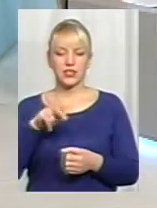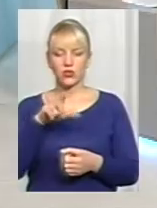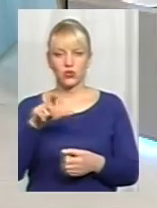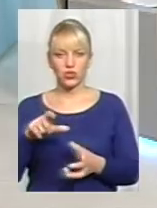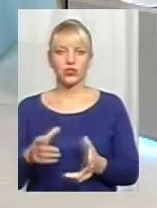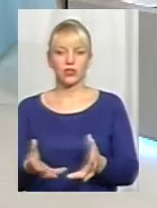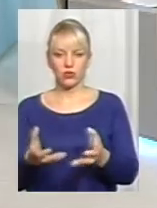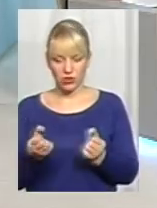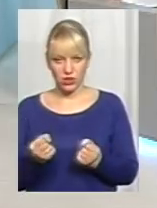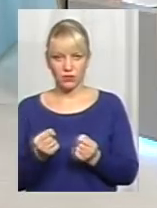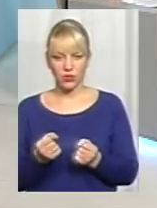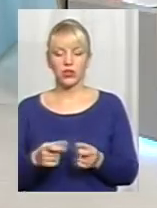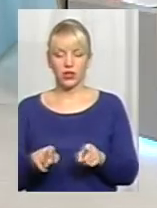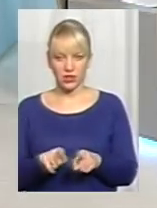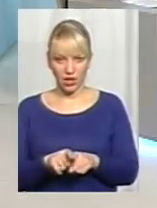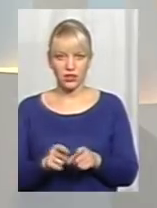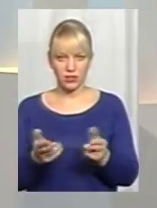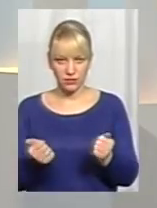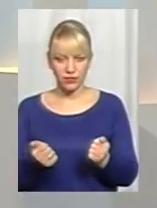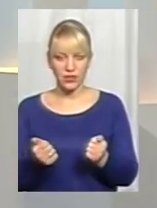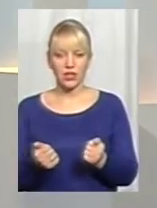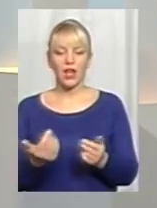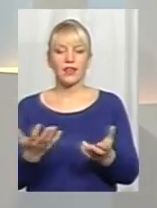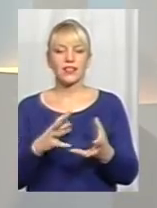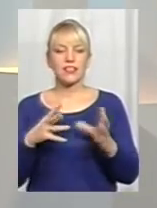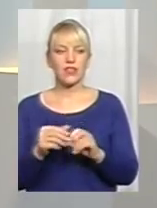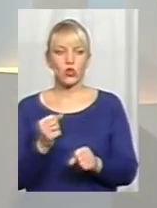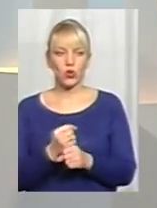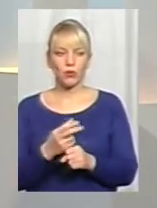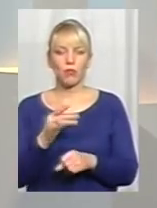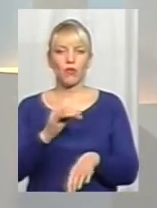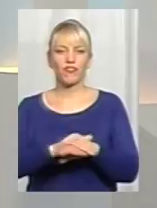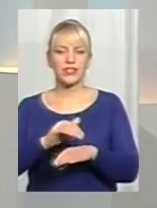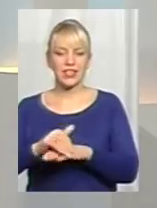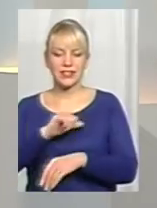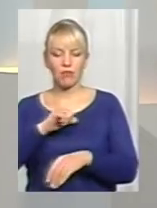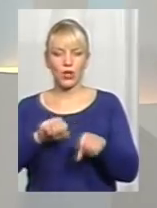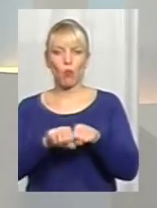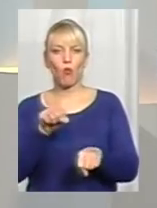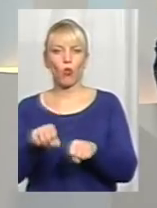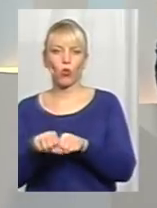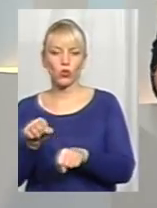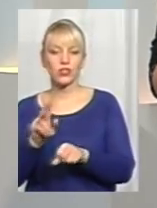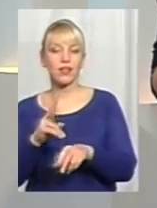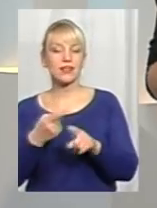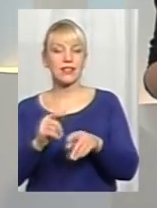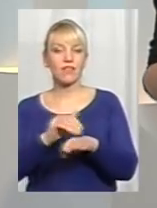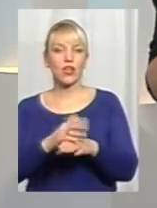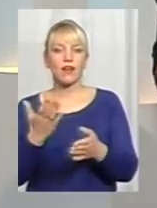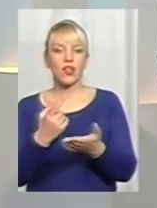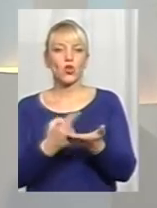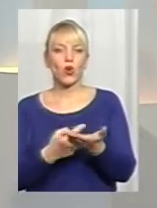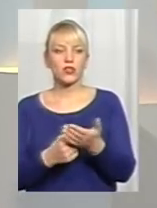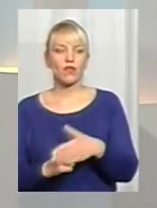Так? Так. Якісь висновки робляться і ще про фіксацію самих порушень, як вони фіксуються, тобто яка доказова